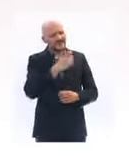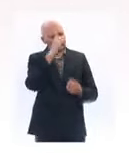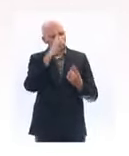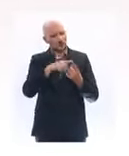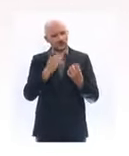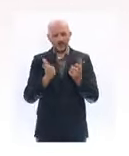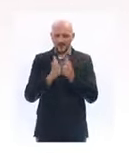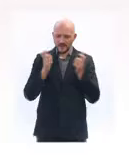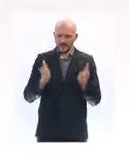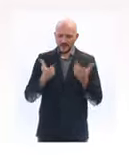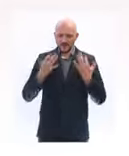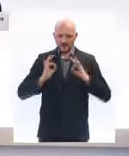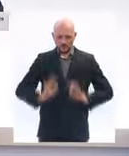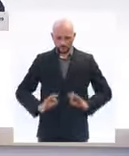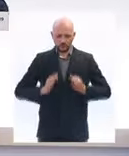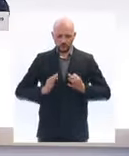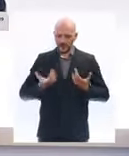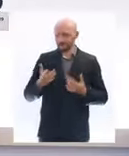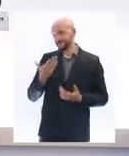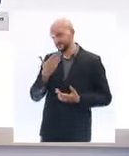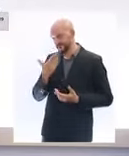scolaires qui concerne donc Jean-Michel Blanquer.